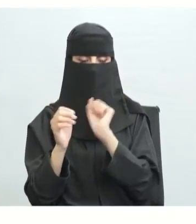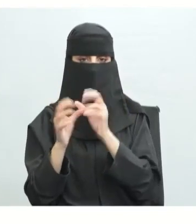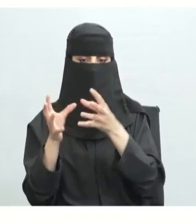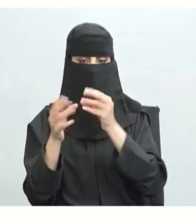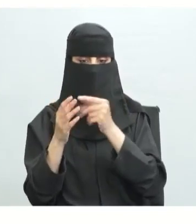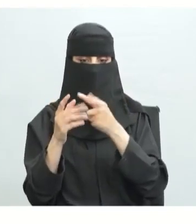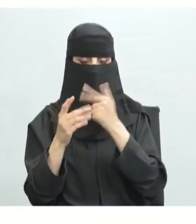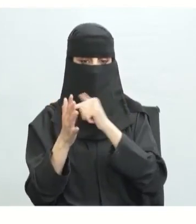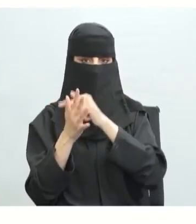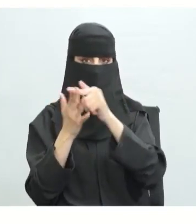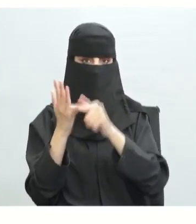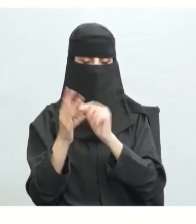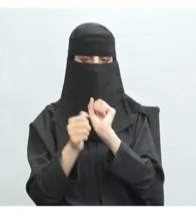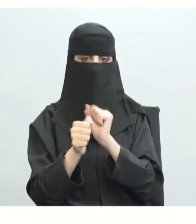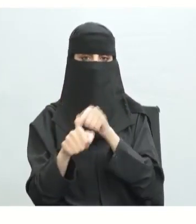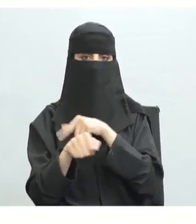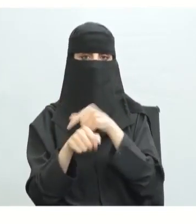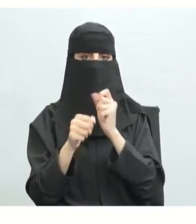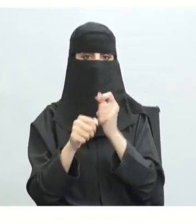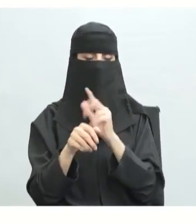وصعوبة المادة والزمن المتاح